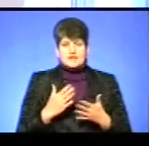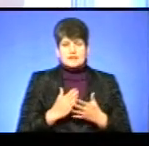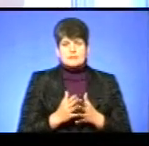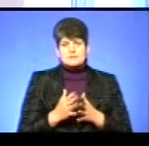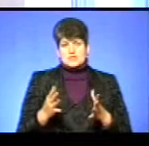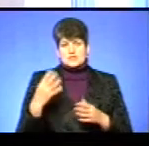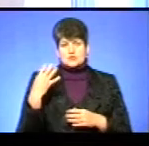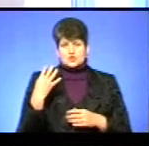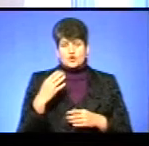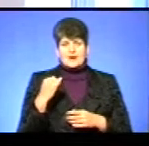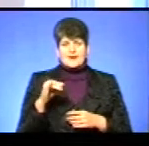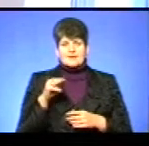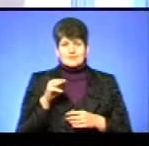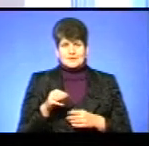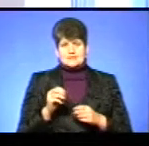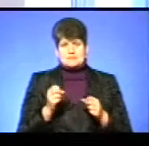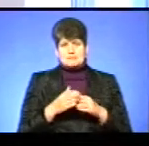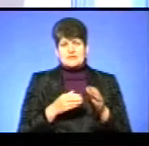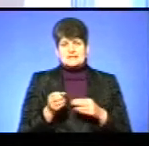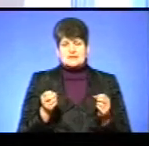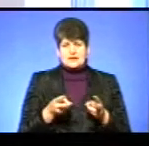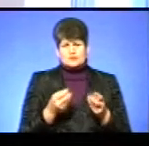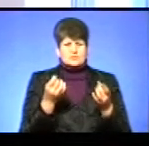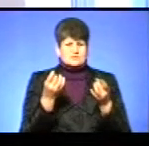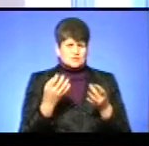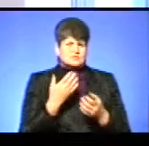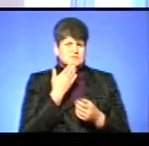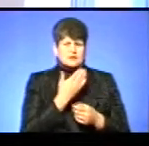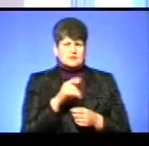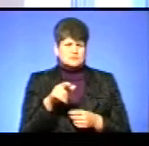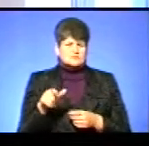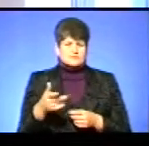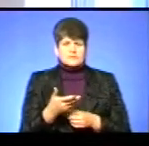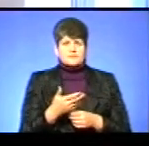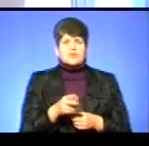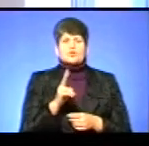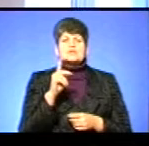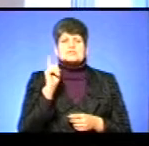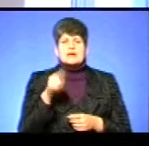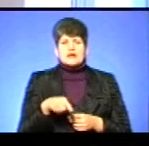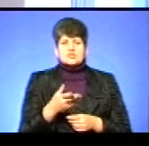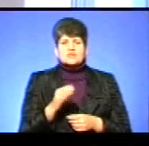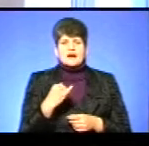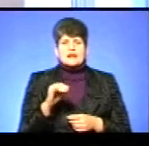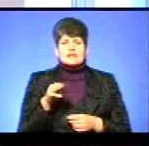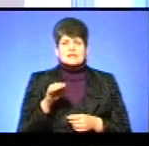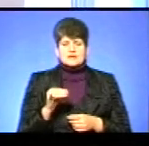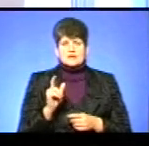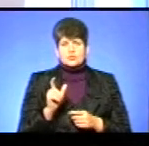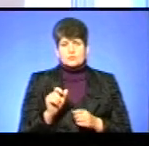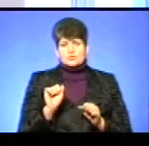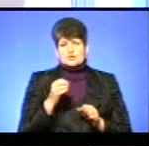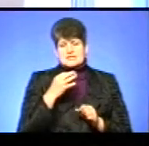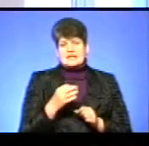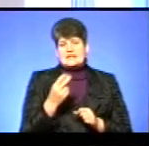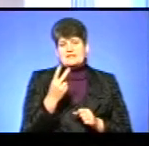ІТ-спеціальностей. Хоча, якщо запитати пересічного громадянина, учня чи будь-кого, запитати, кого ти знаєш в ІТ, і люди можуть називати 2